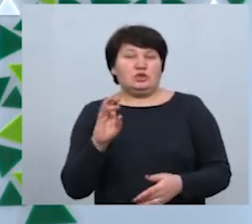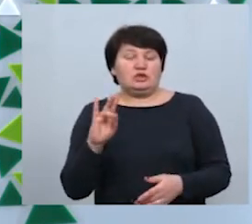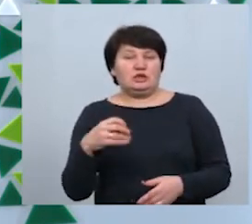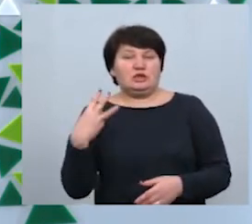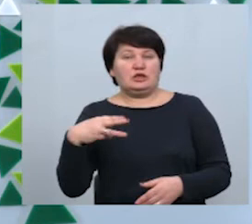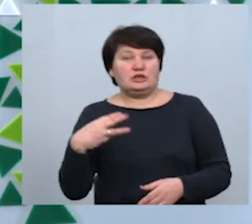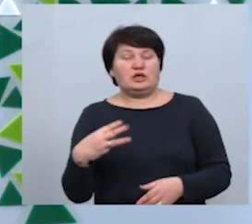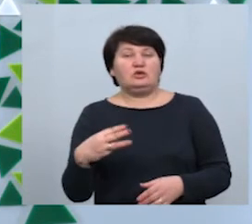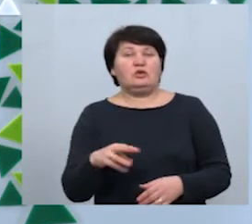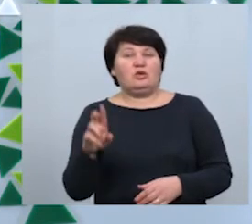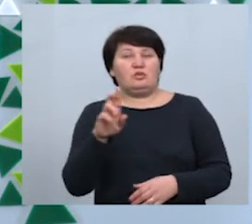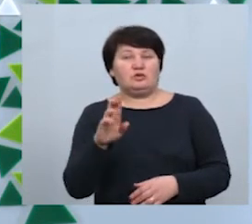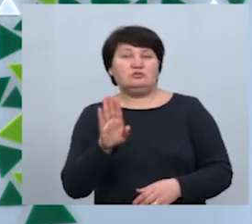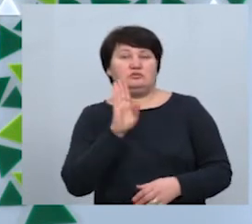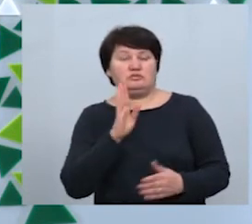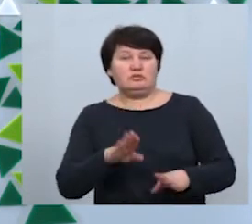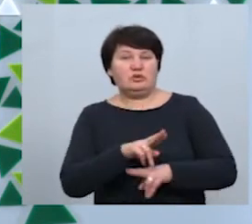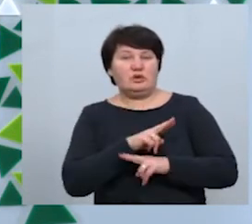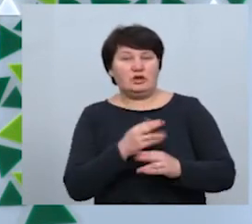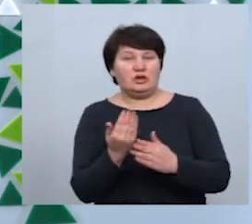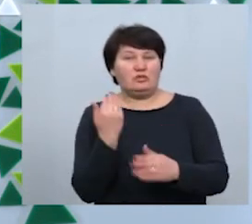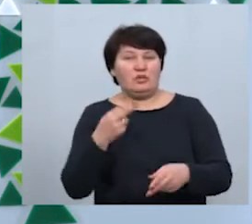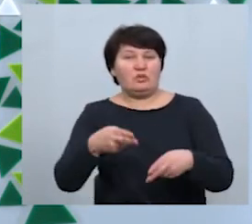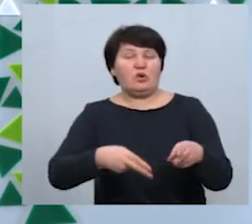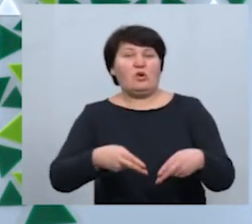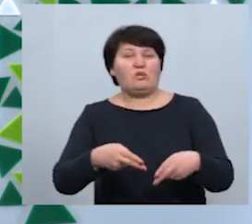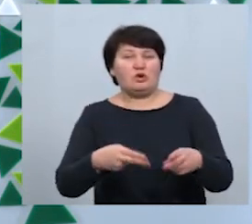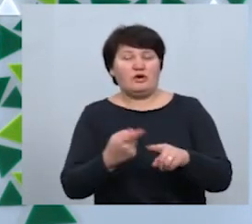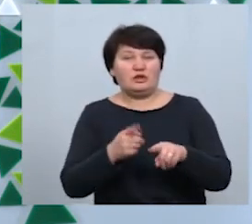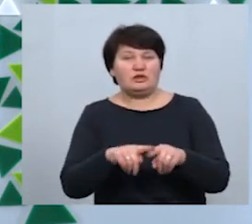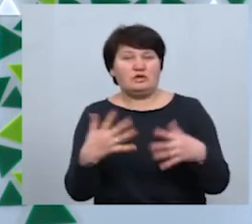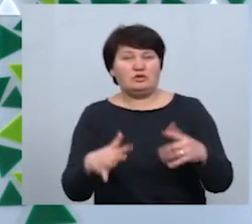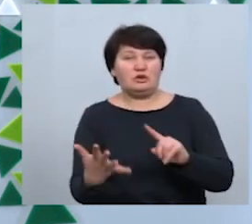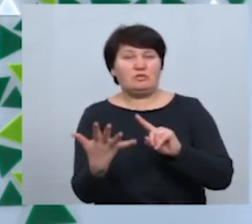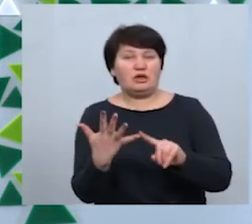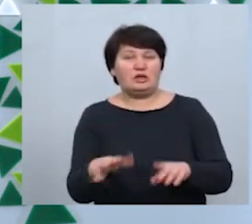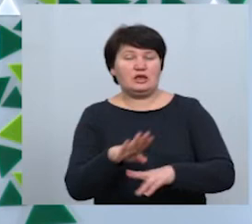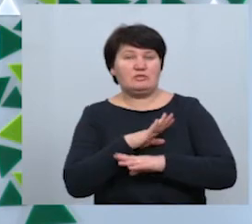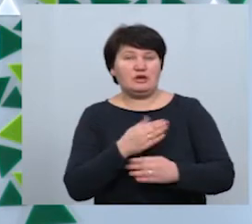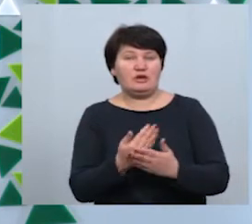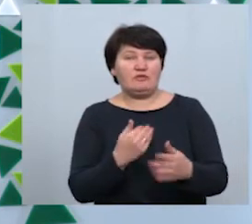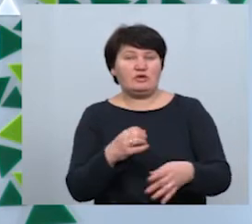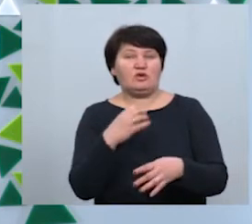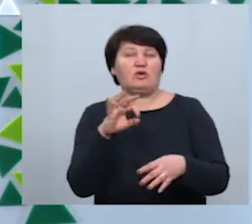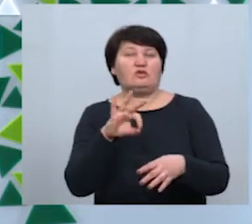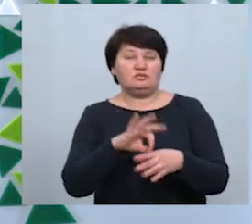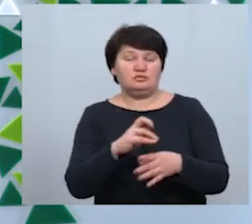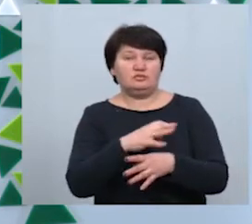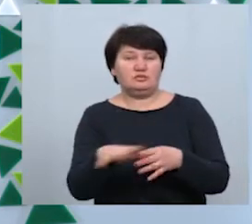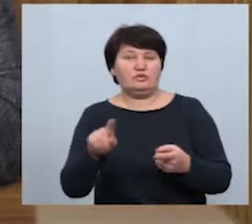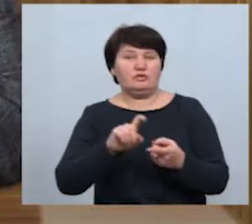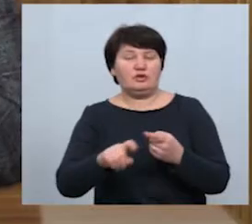гінекологічному відділенні померла жінка, яку напередодні прооперували. Це вже п'ята смерть від коронавірусної інфекції на Прикарпатті.